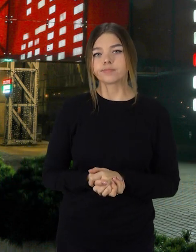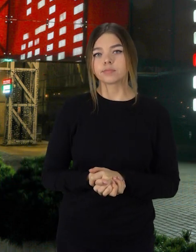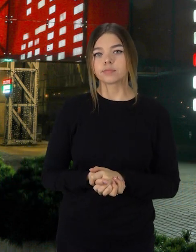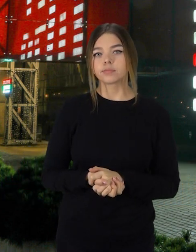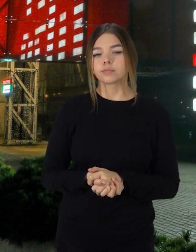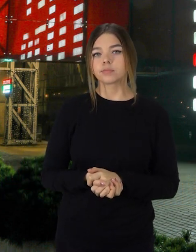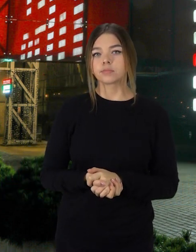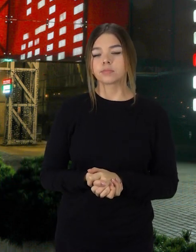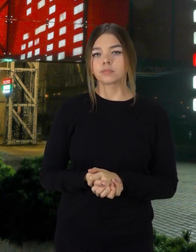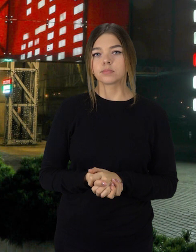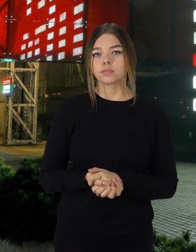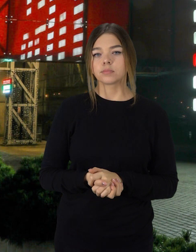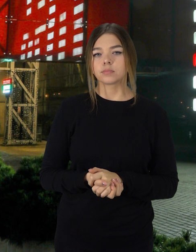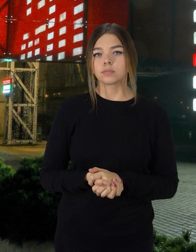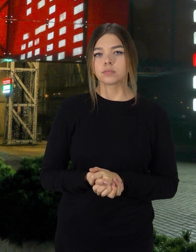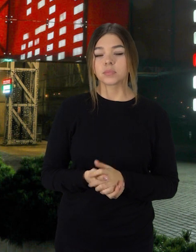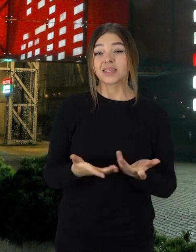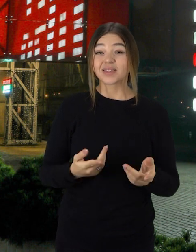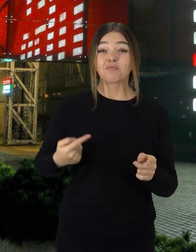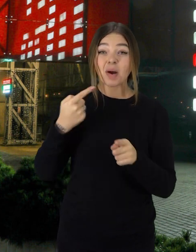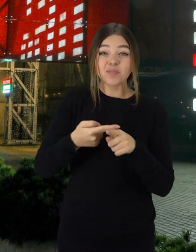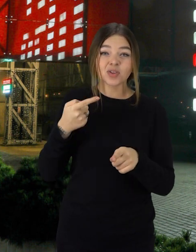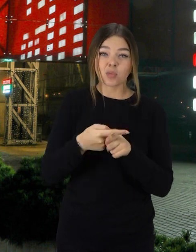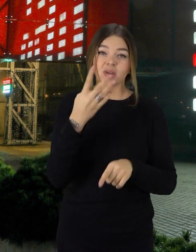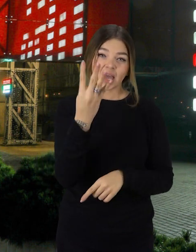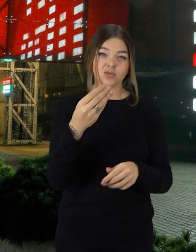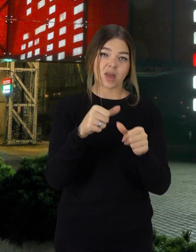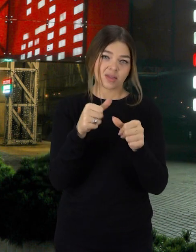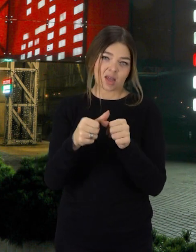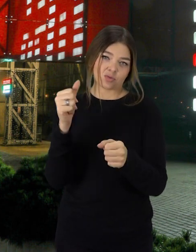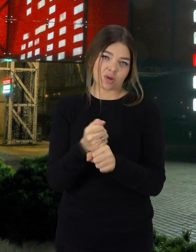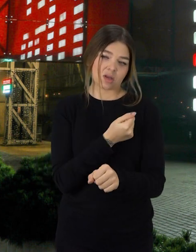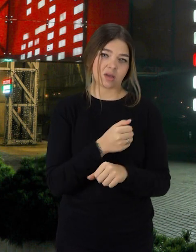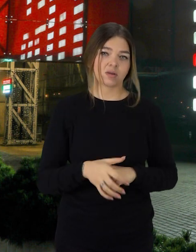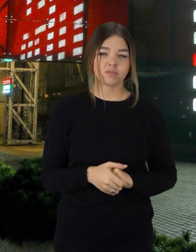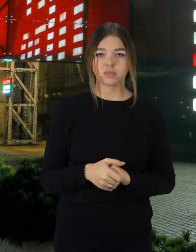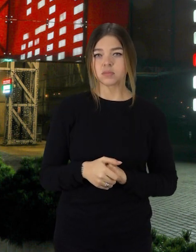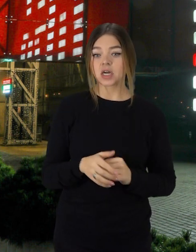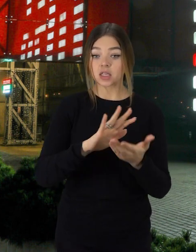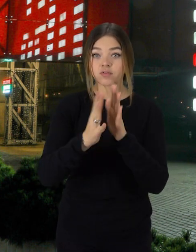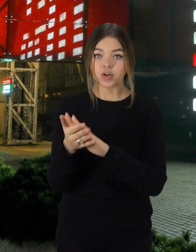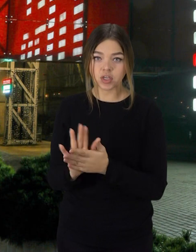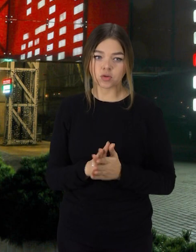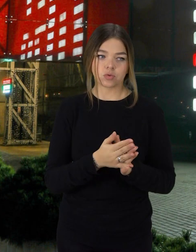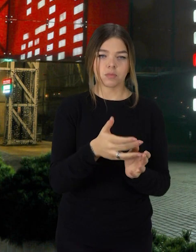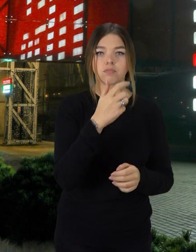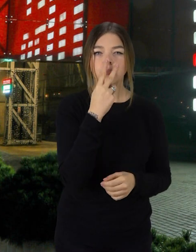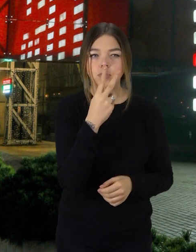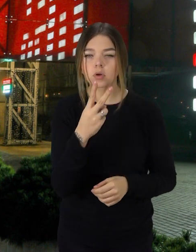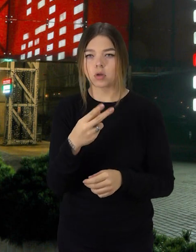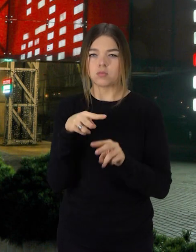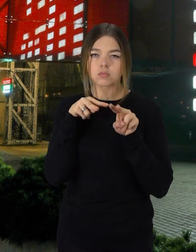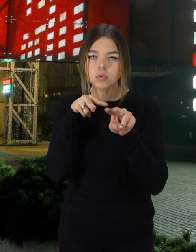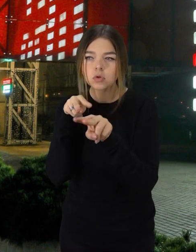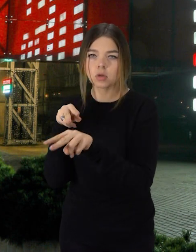tai turi būti ir vidų prižiūrėti. Praktiškai mums papildomai dar keturi atastų, kaip minimum reikia. Mes bus garantuoti atvarką, tai žinokit, sąmaudas tikrai